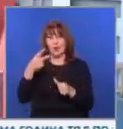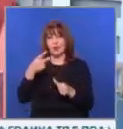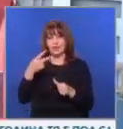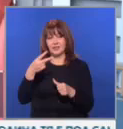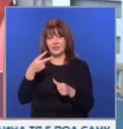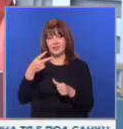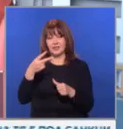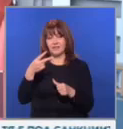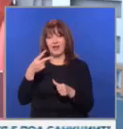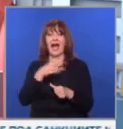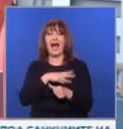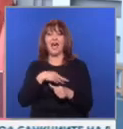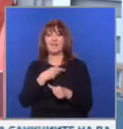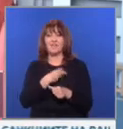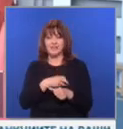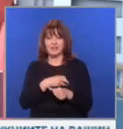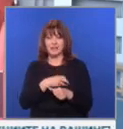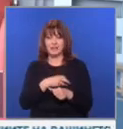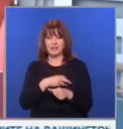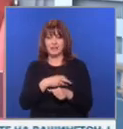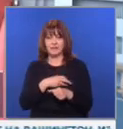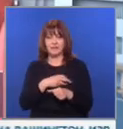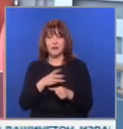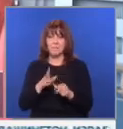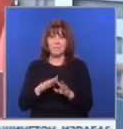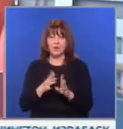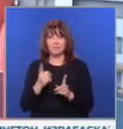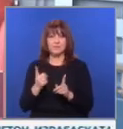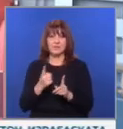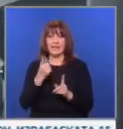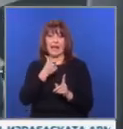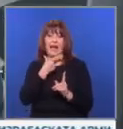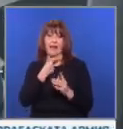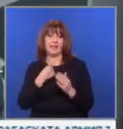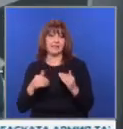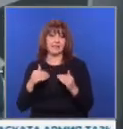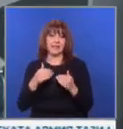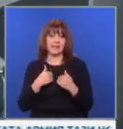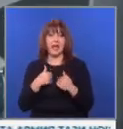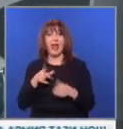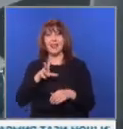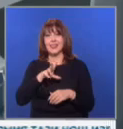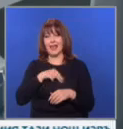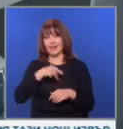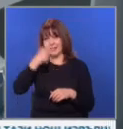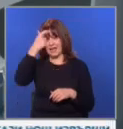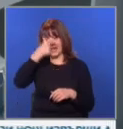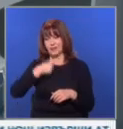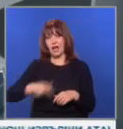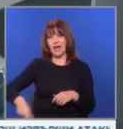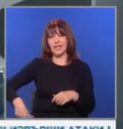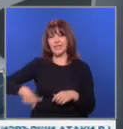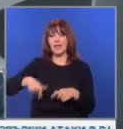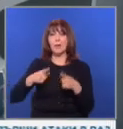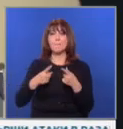младост от Харватска, които бяха може би с една класа над нашите. Бяхме наградени лично от генералния